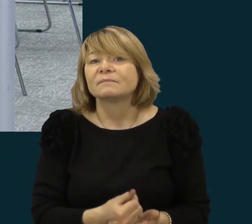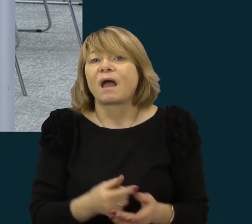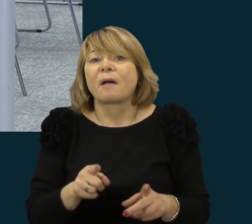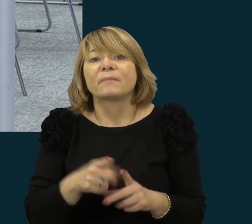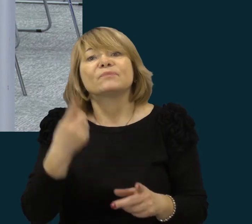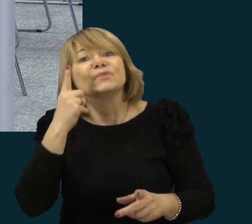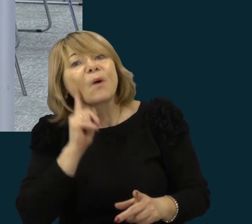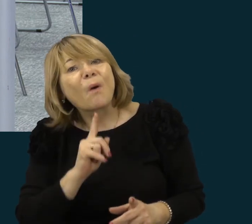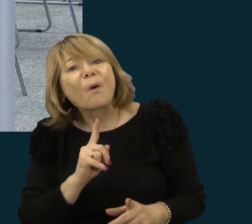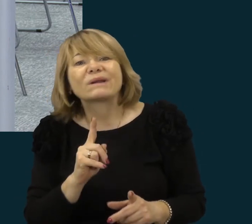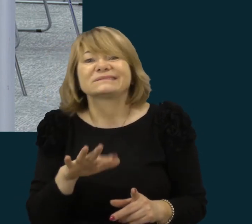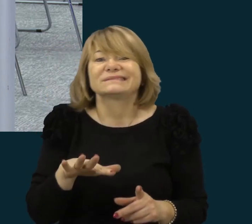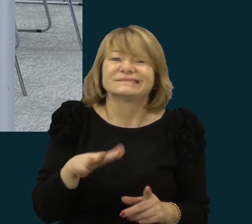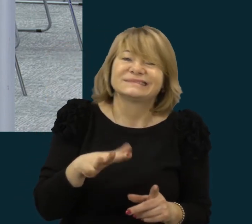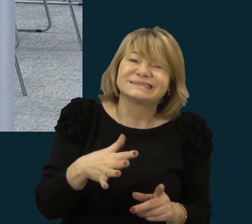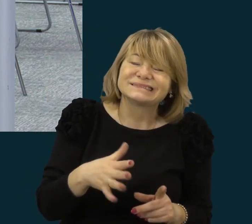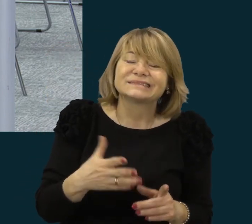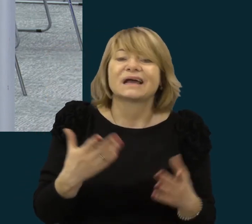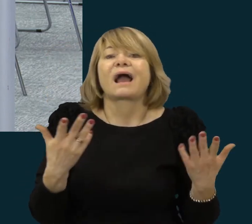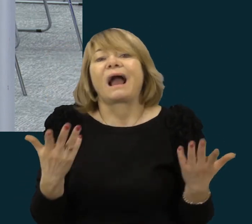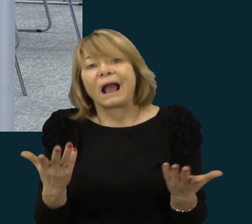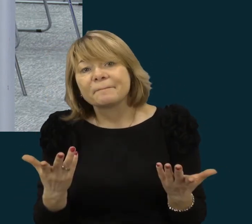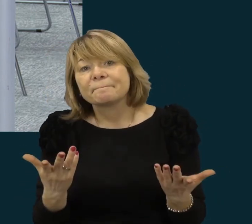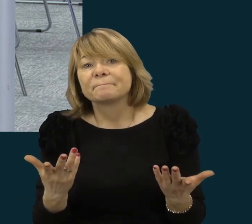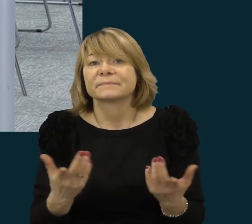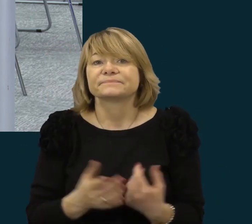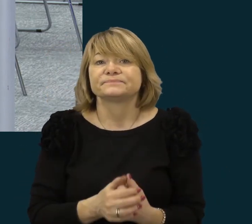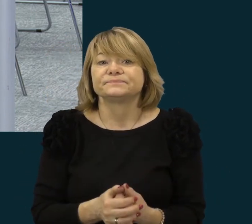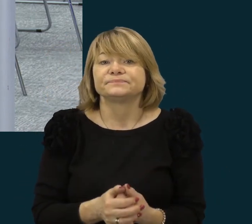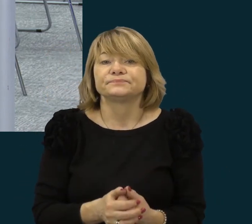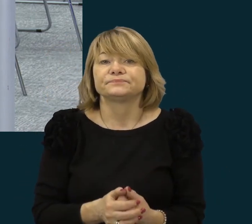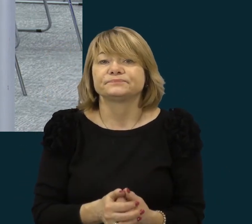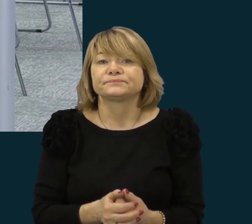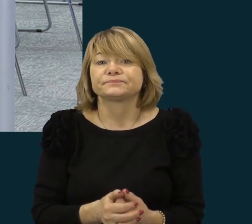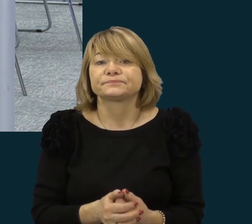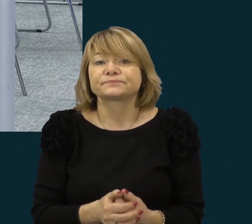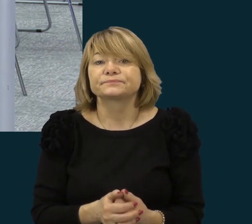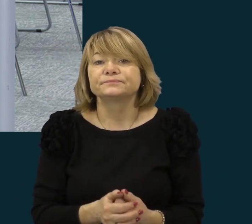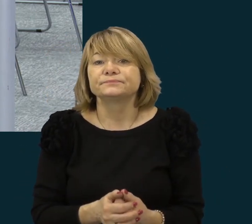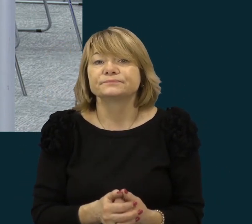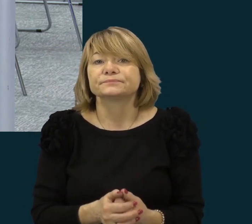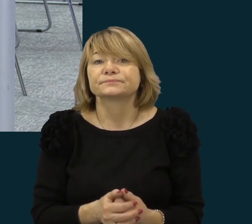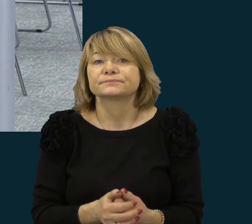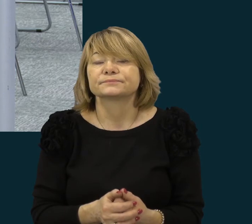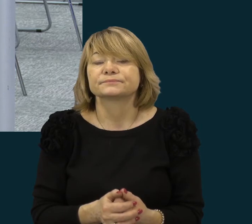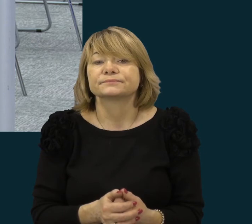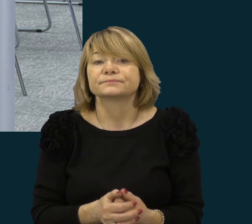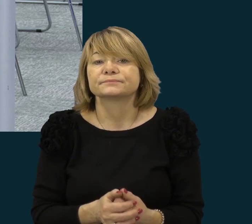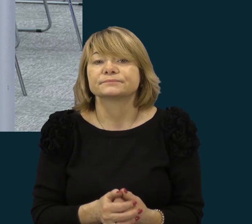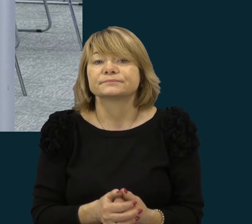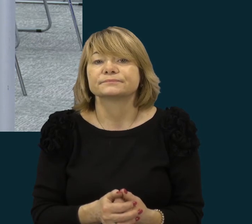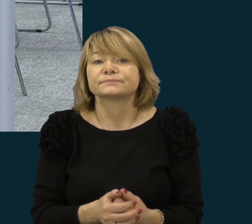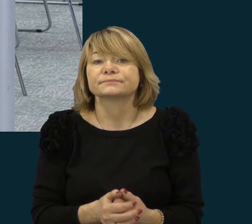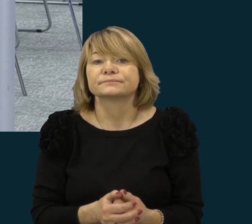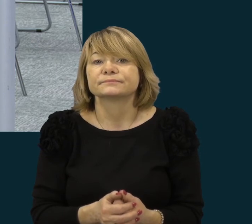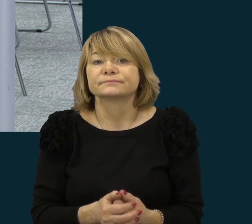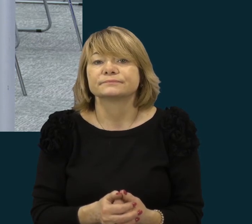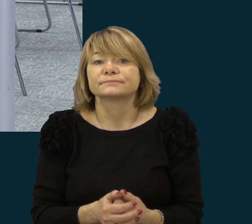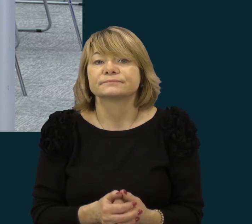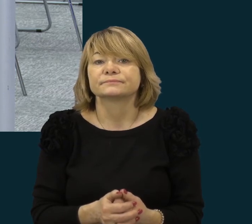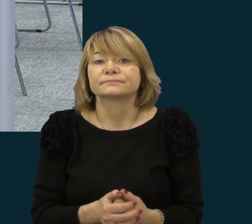norėjai vykdomos ir su iniciatyva vykdomos veiklos. Bet